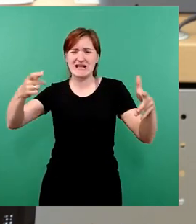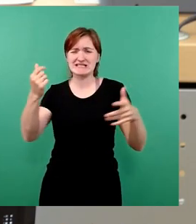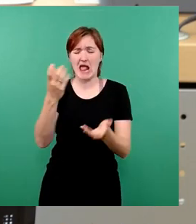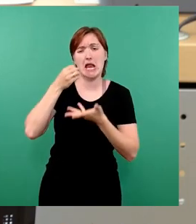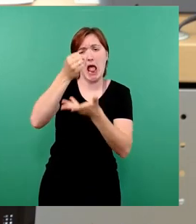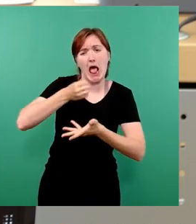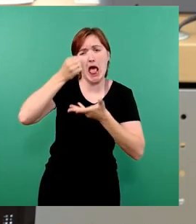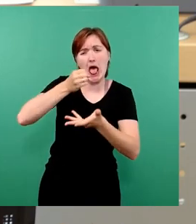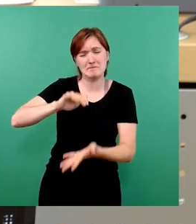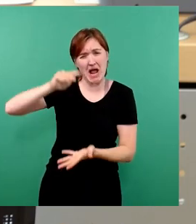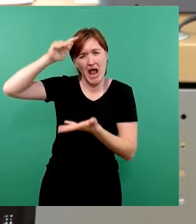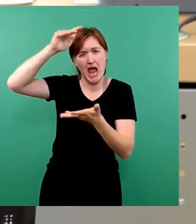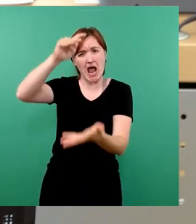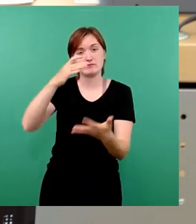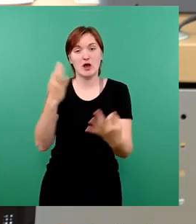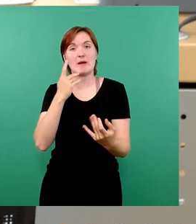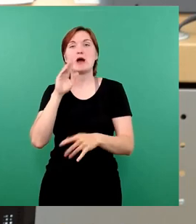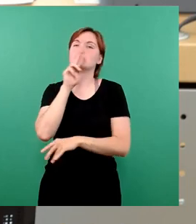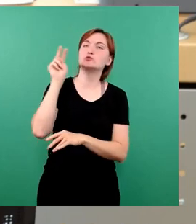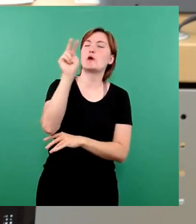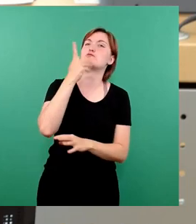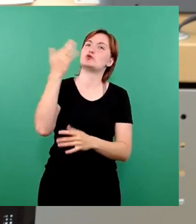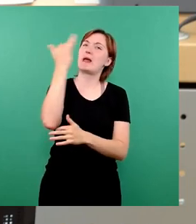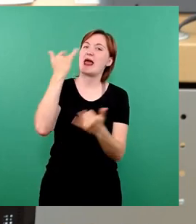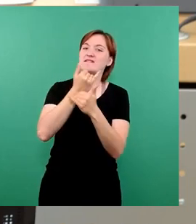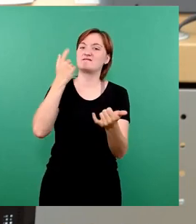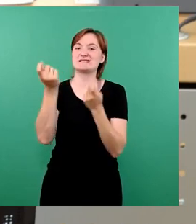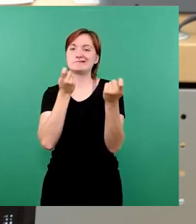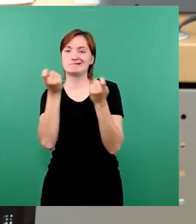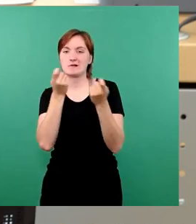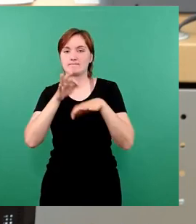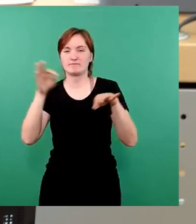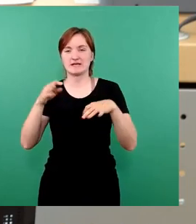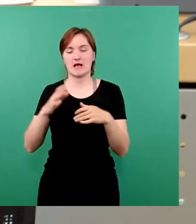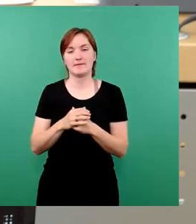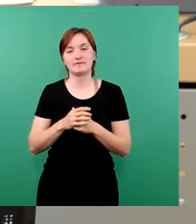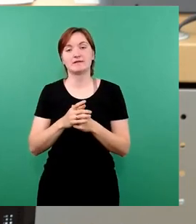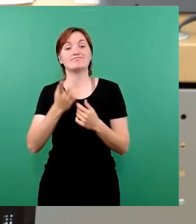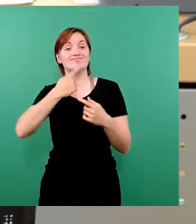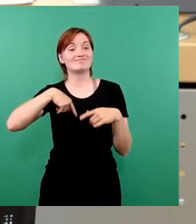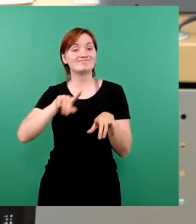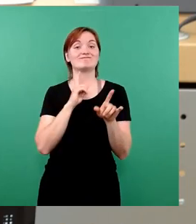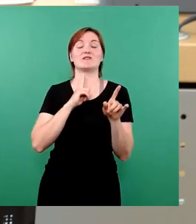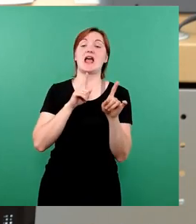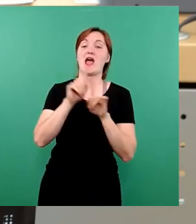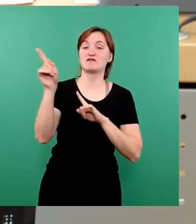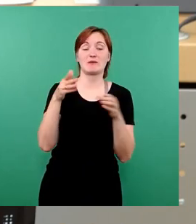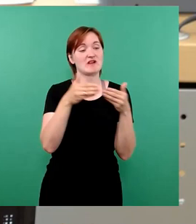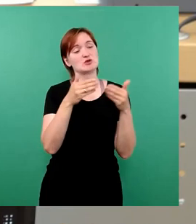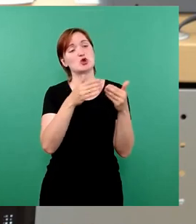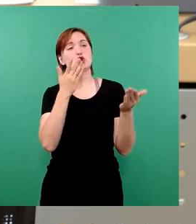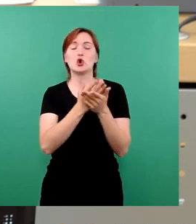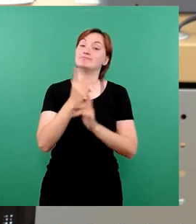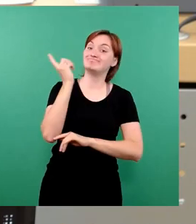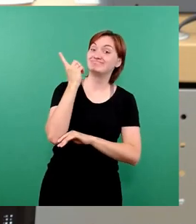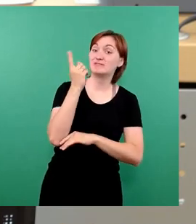strategischen Weitblick. Folgenkosten sollte man immer mitdenken. Da mahnen wir als FDP-Fraktion schon lange. Und genau das, was jetzt